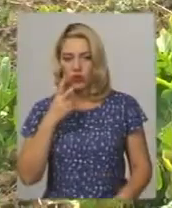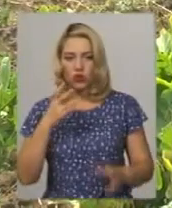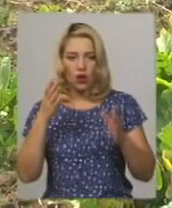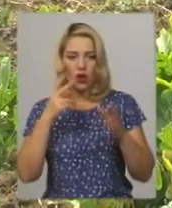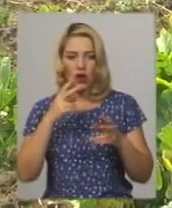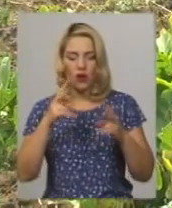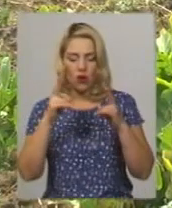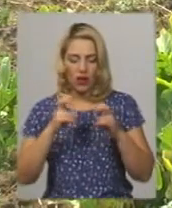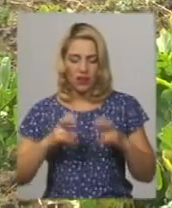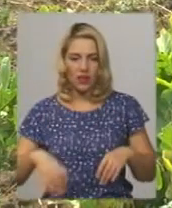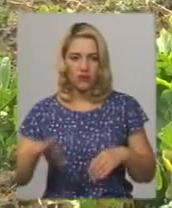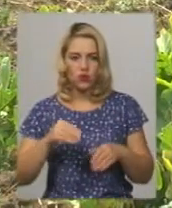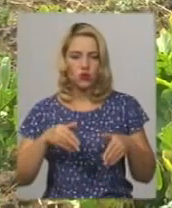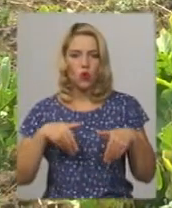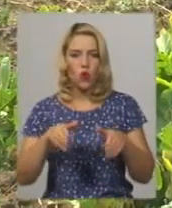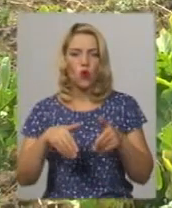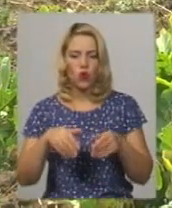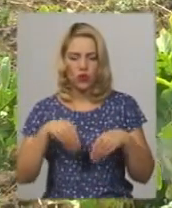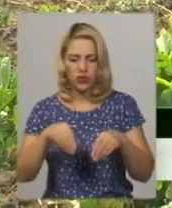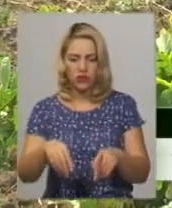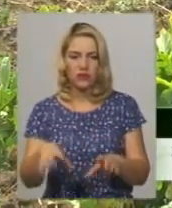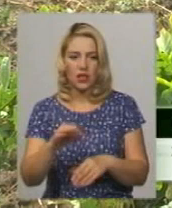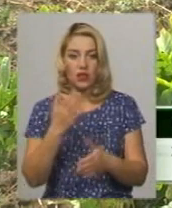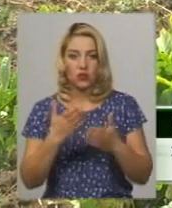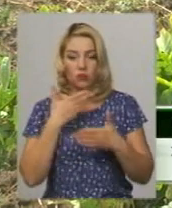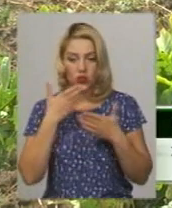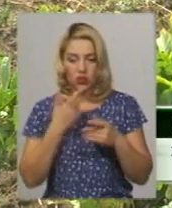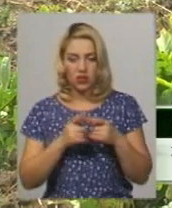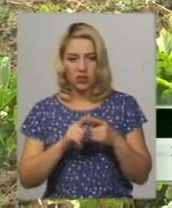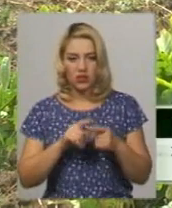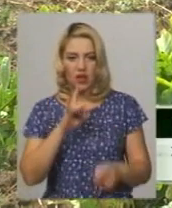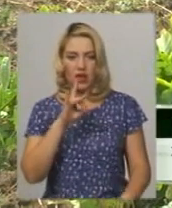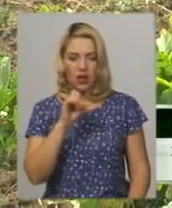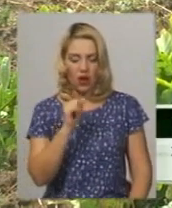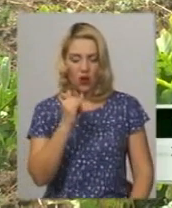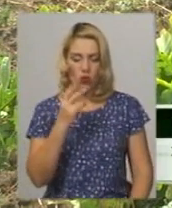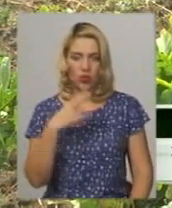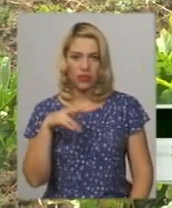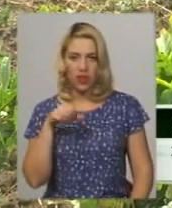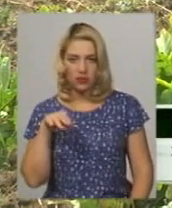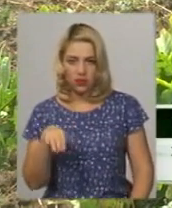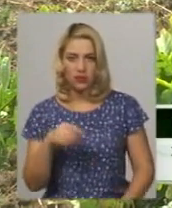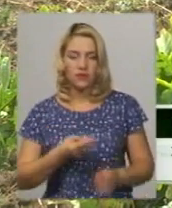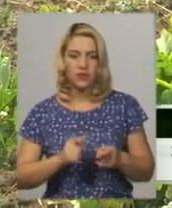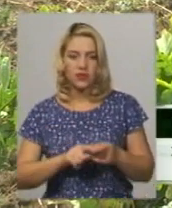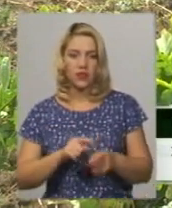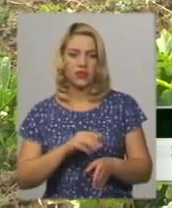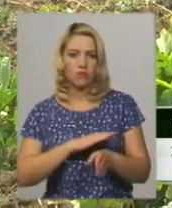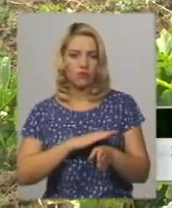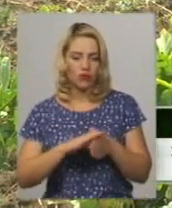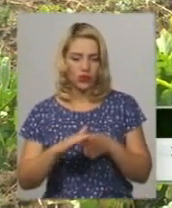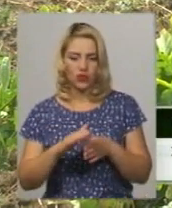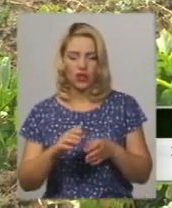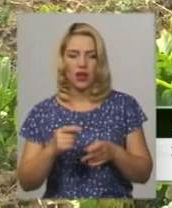городину сусідки. Якщо прочитати про цей препарат «Раундап», то воно з сплошної дії, він